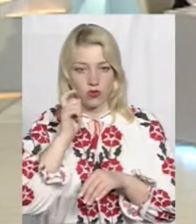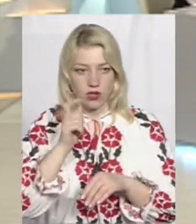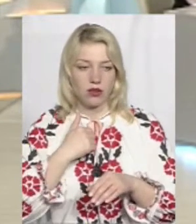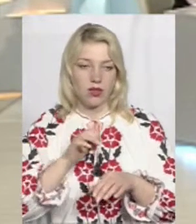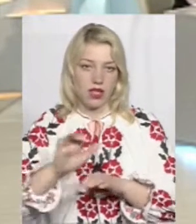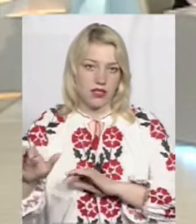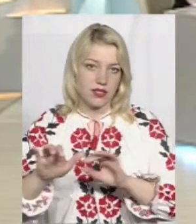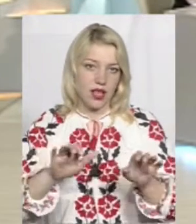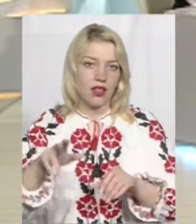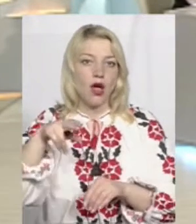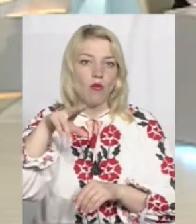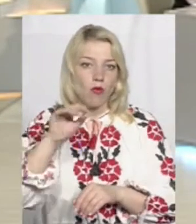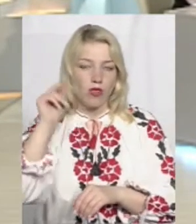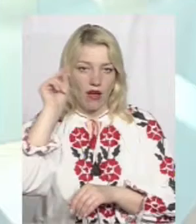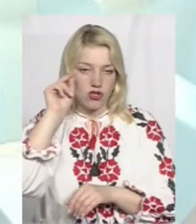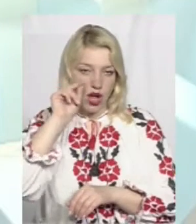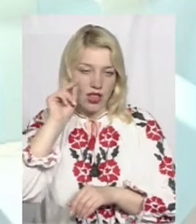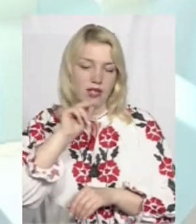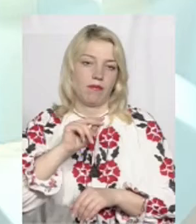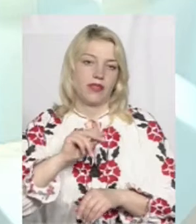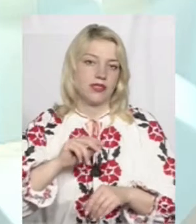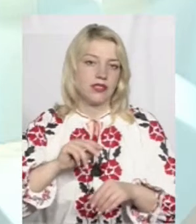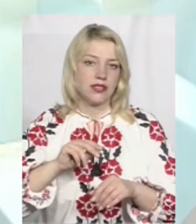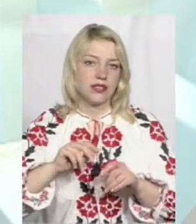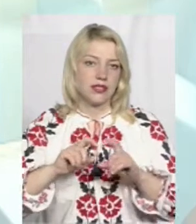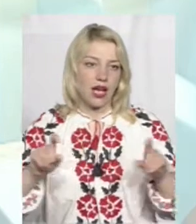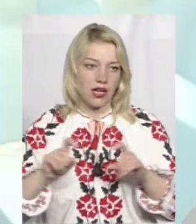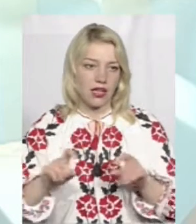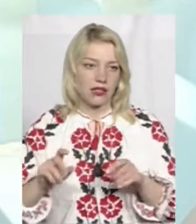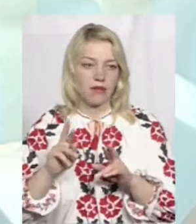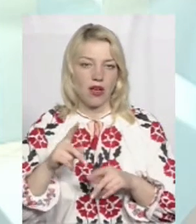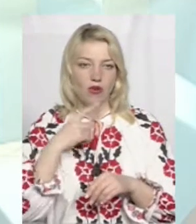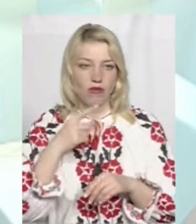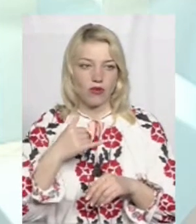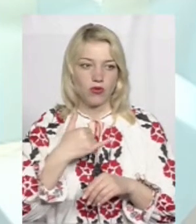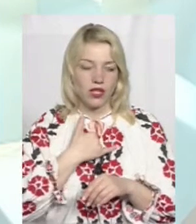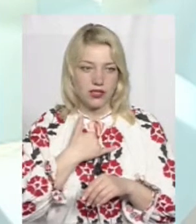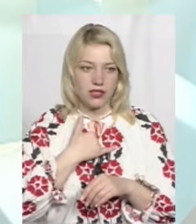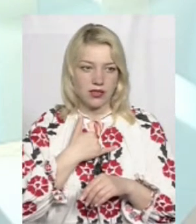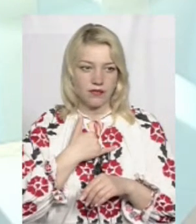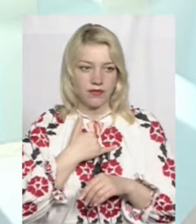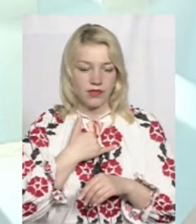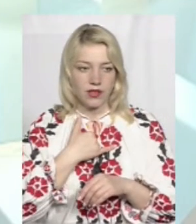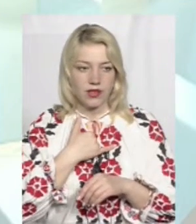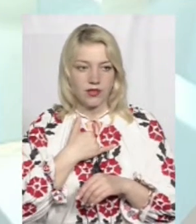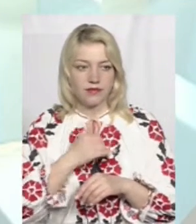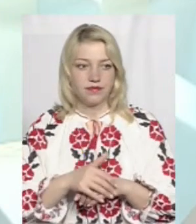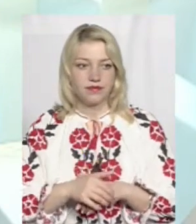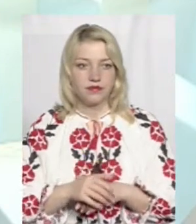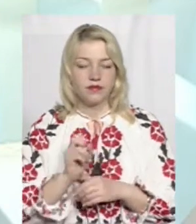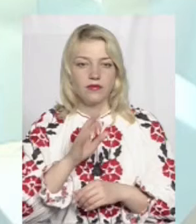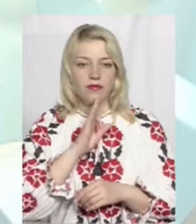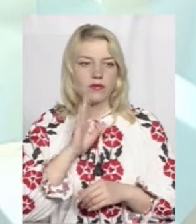по навчальних закладах. Про те, що, як говорила одна з мамів в сюжеті,